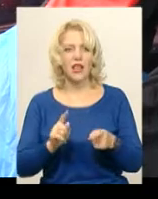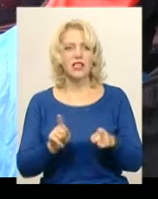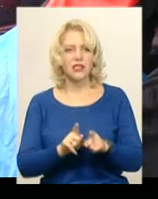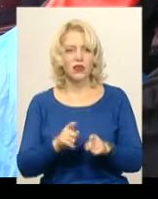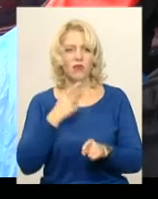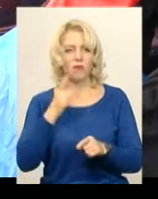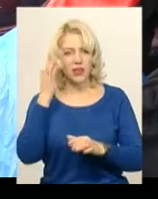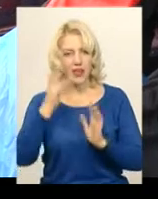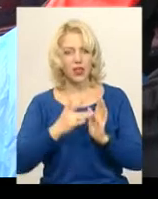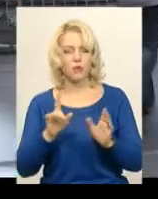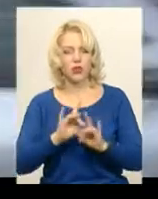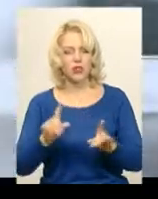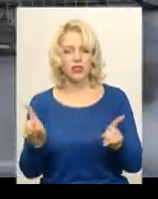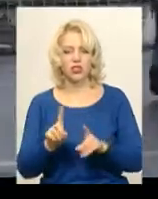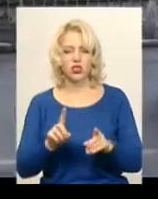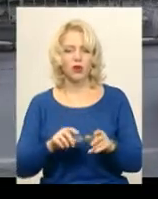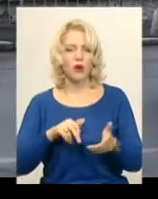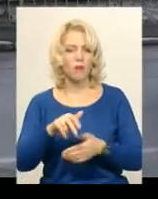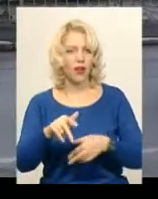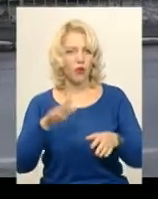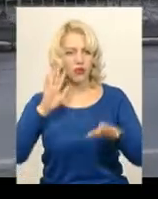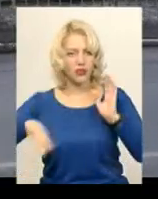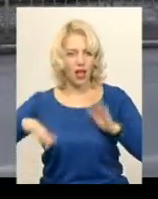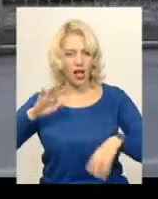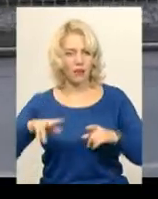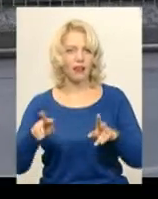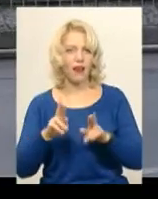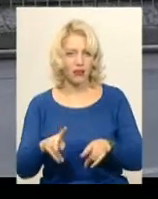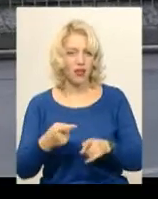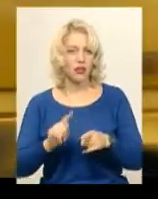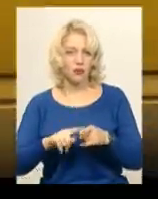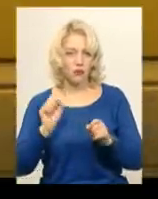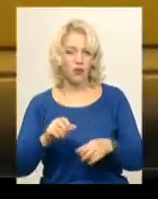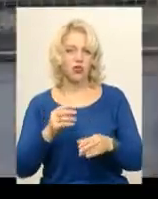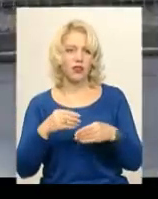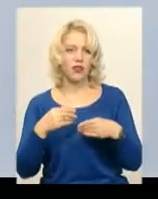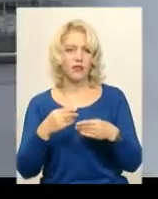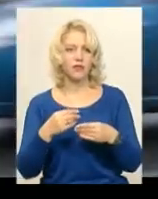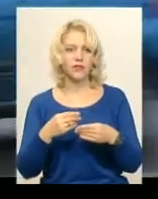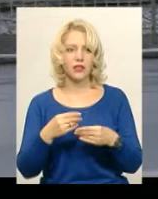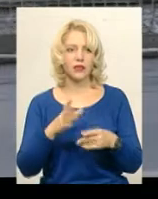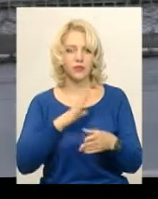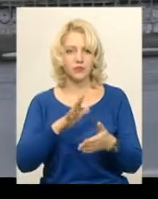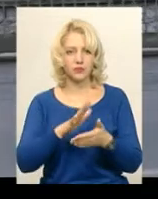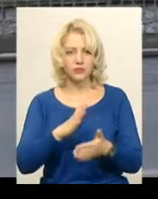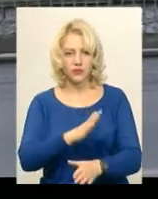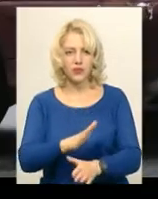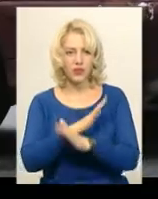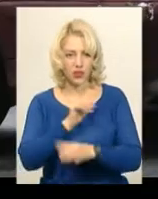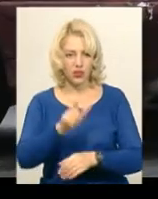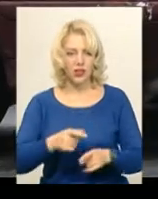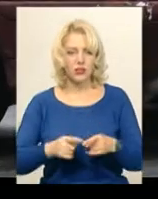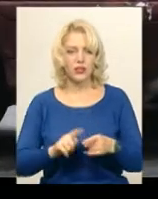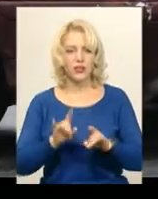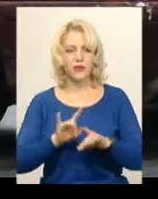що переходити дорогу аби як може коштувати її життя, каже голова громадської організації «Хмельницький автолюбистівський клуб»